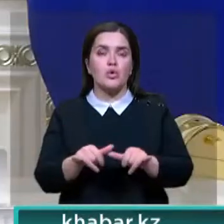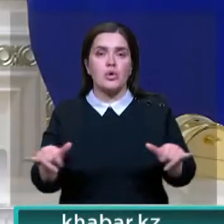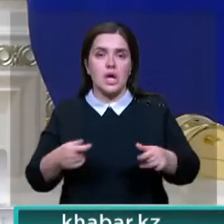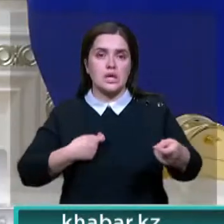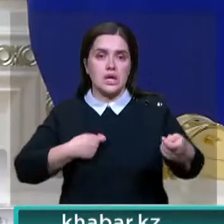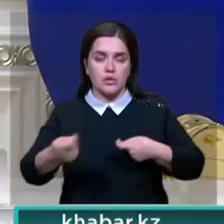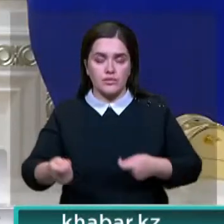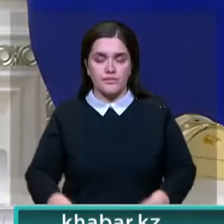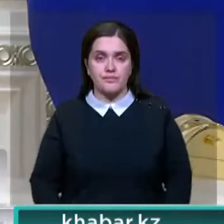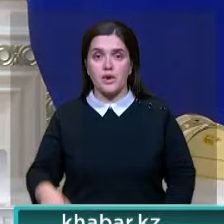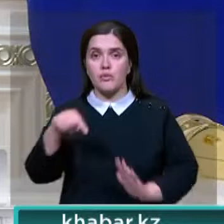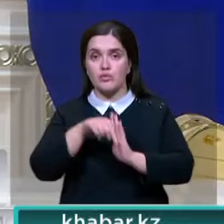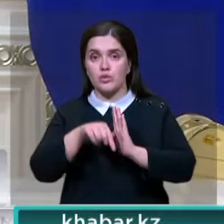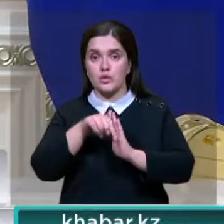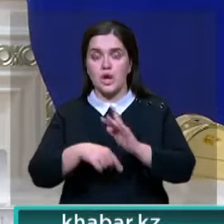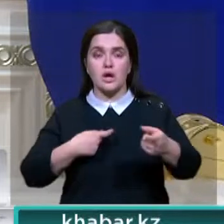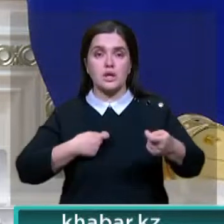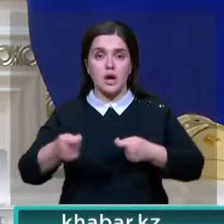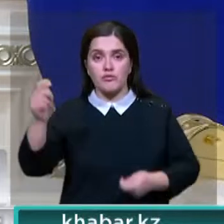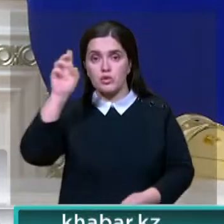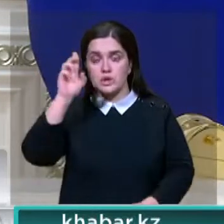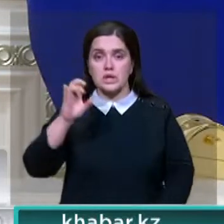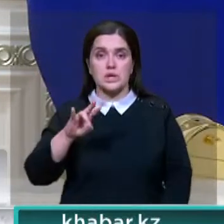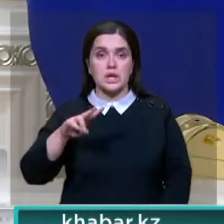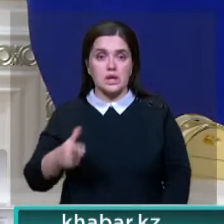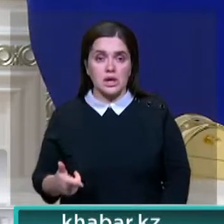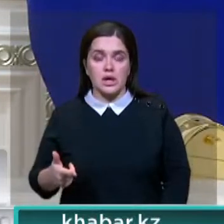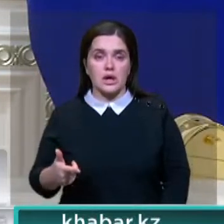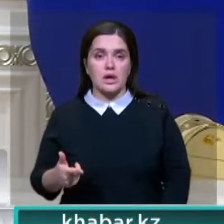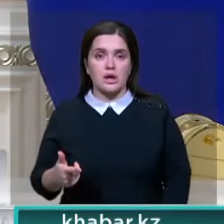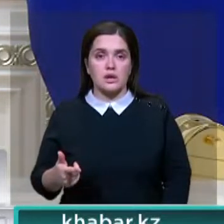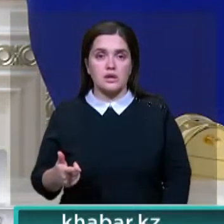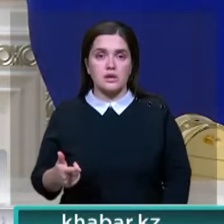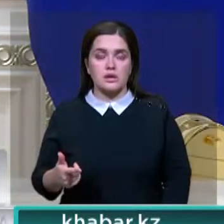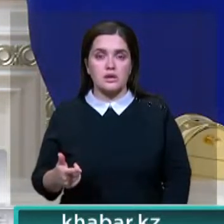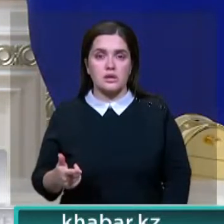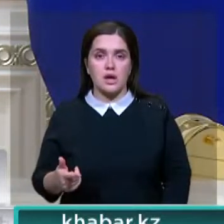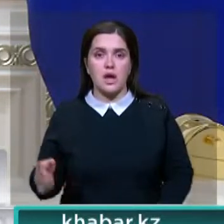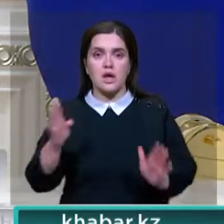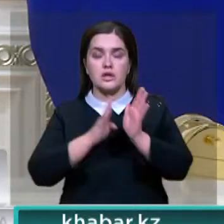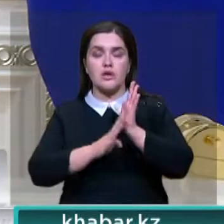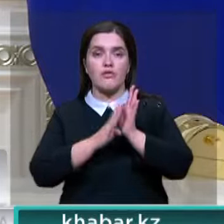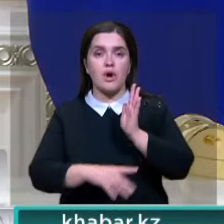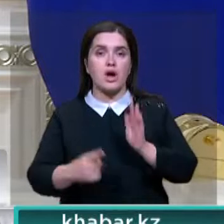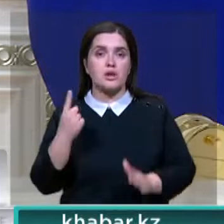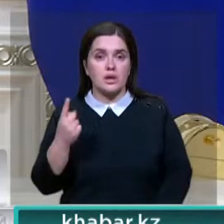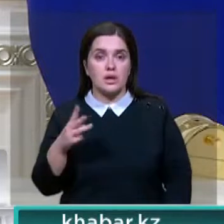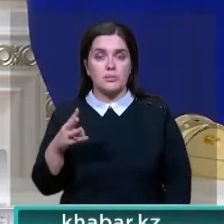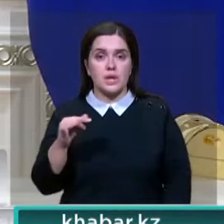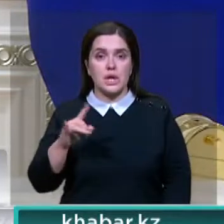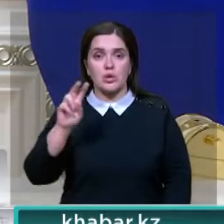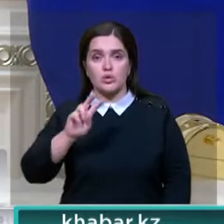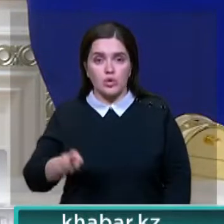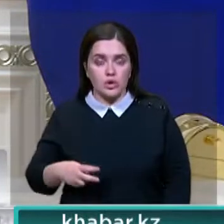региональный товарооборот государств СНГ составляет более 91 миллиарда долларов или